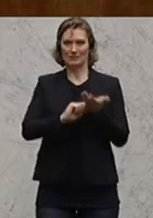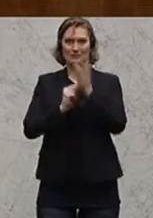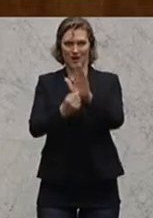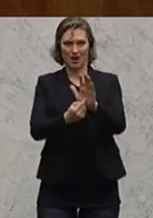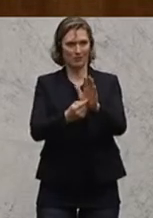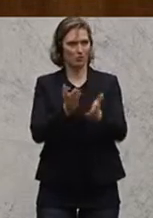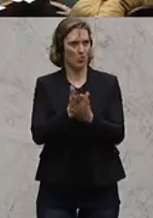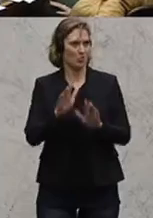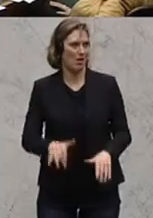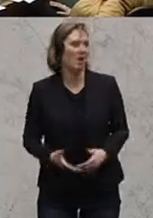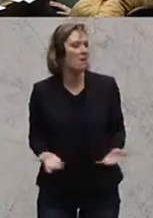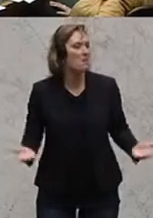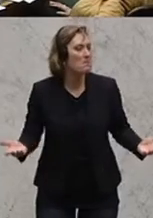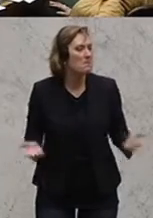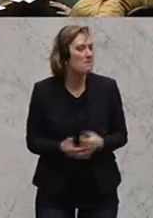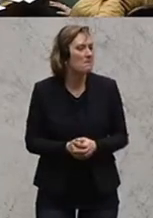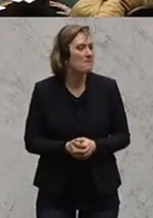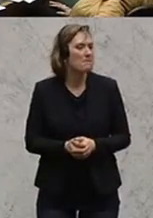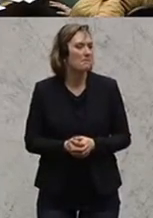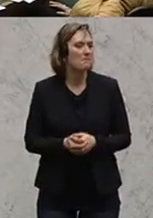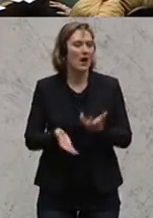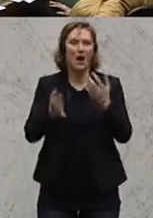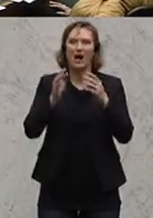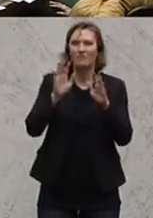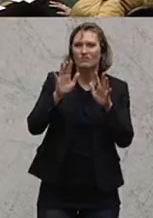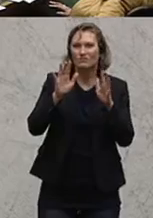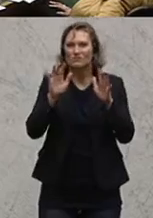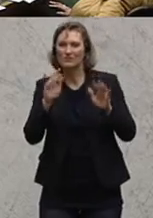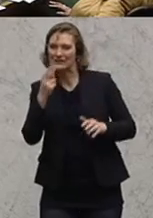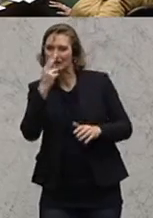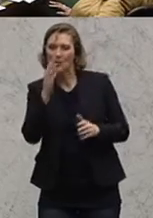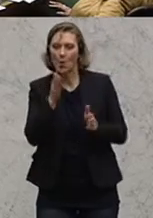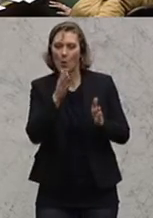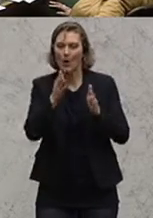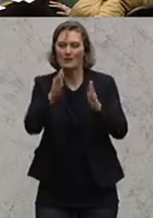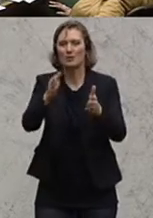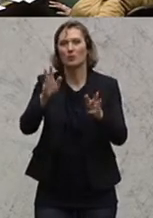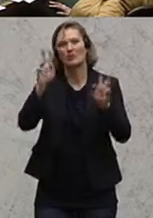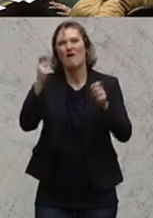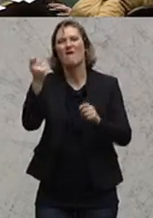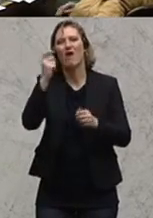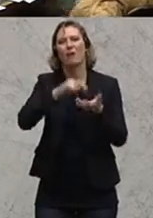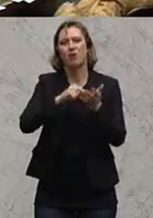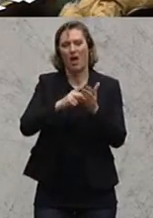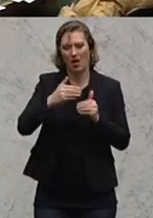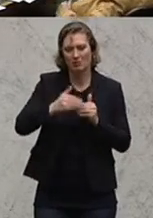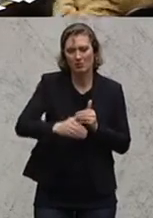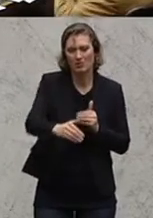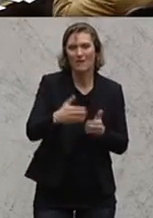verschriftlicht worden. Somit andeitungsweise ein Orientierungsplan, ein Fahrplan für den